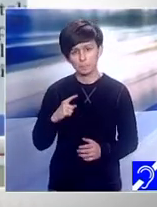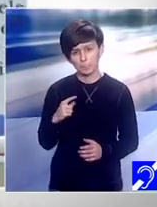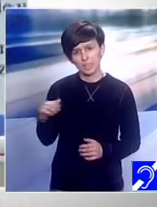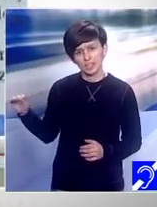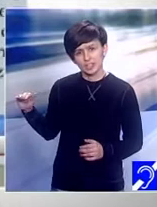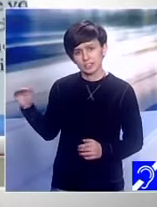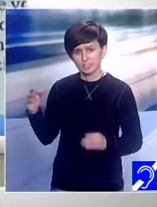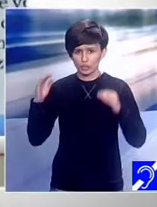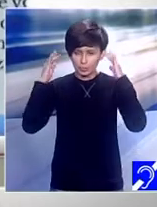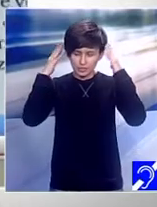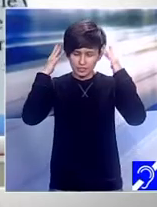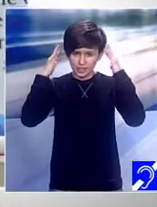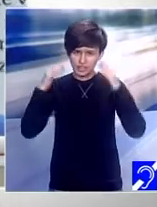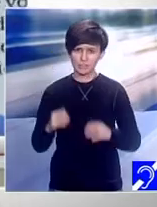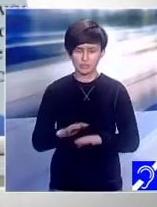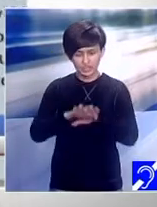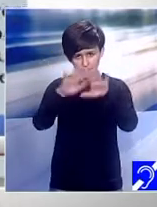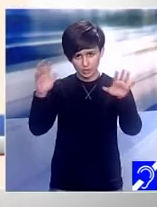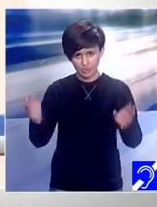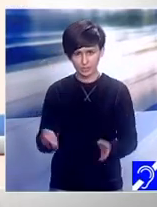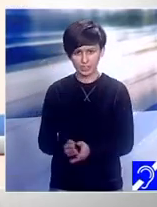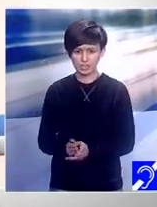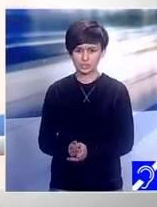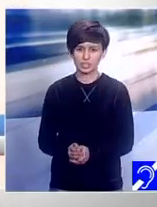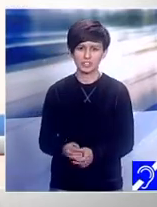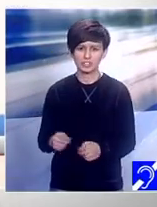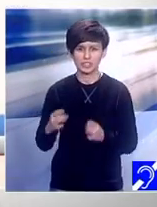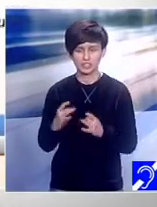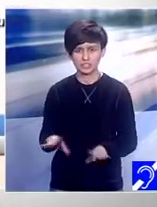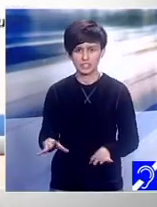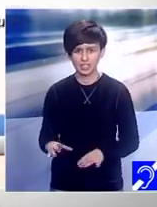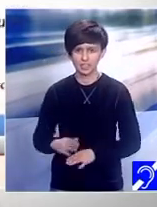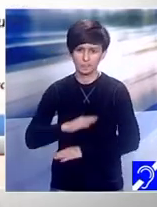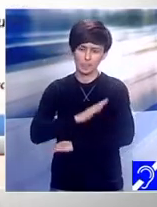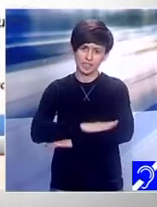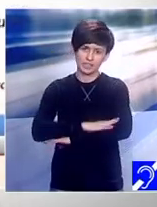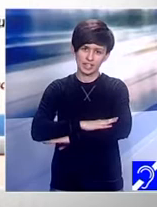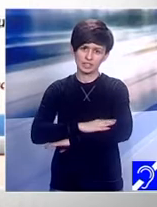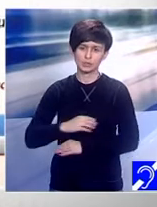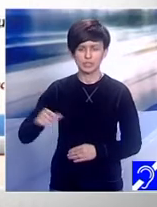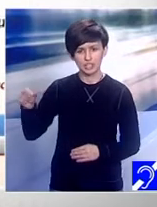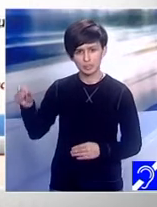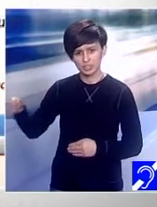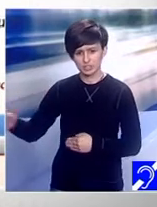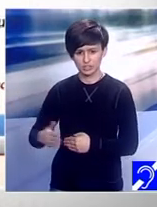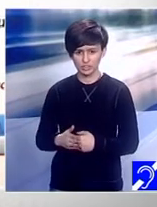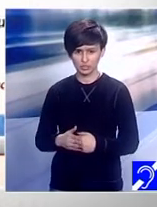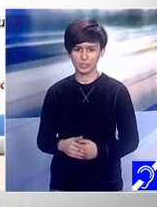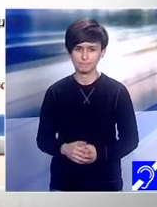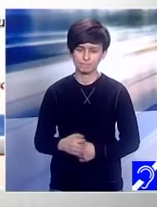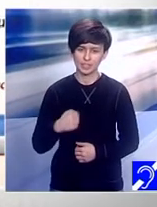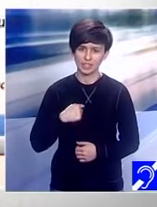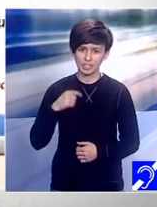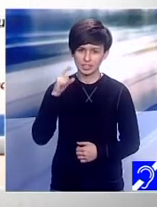universul lor este zdruncinat de atitudinile celor din jur. Ți-am spus să nu te mai apropii niciodată de Leia? Ți-am spus sau nu ți-am spus? Se